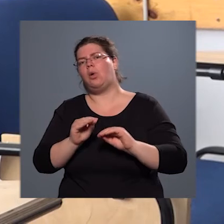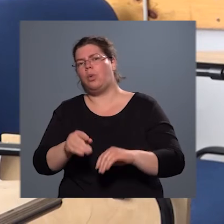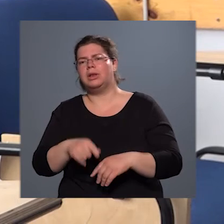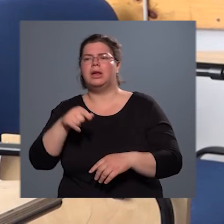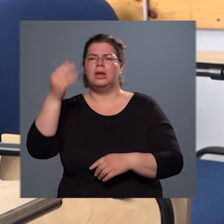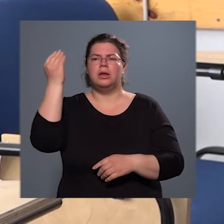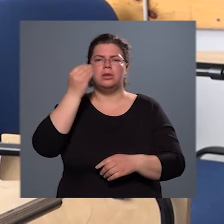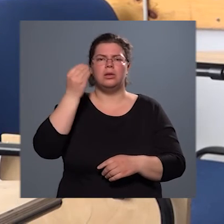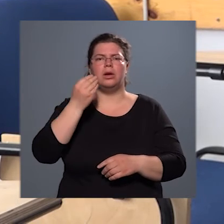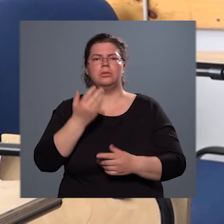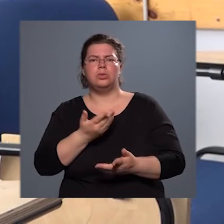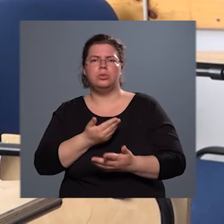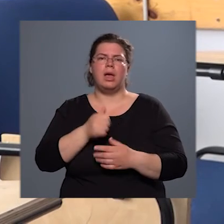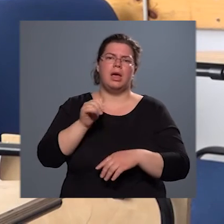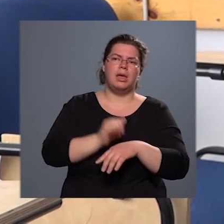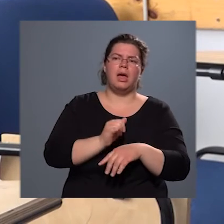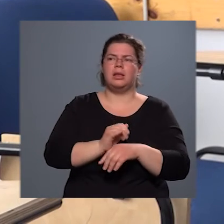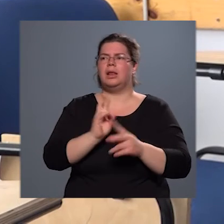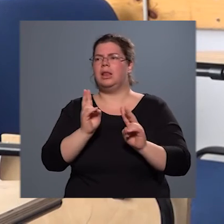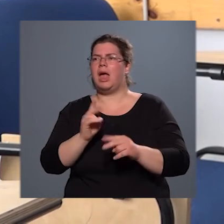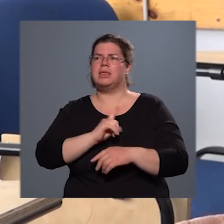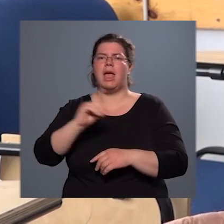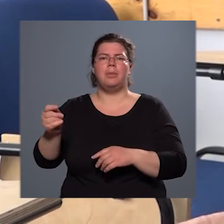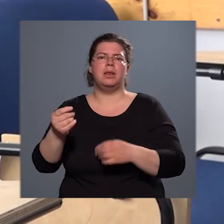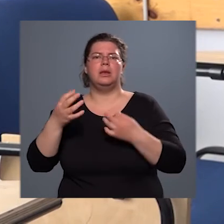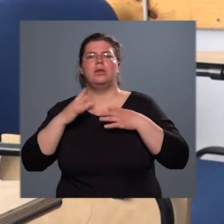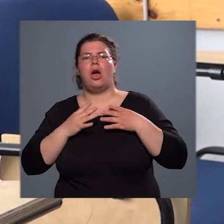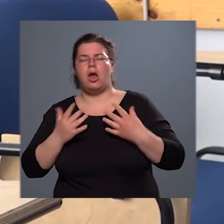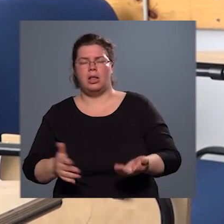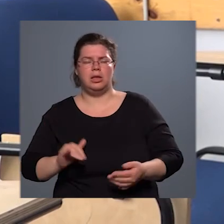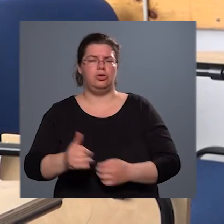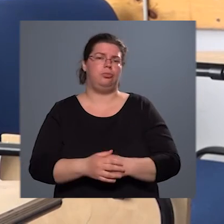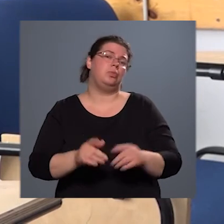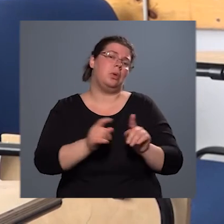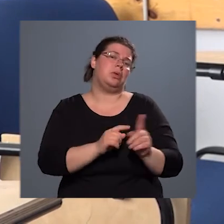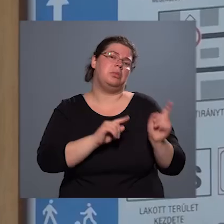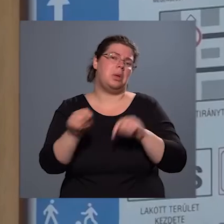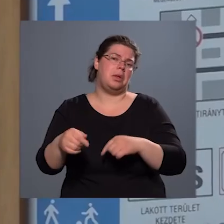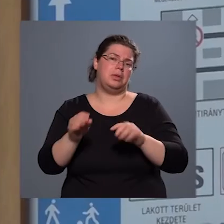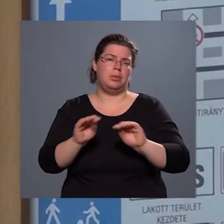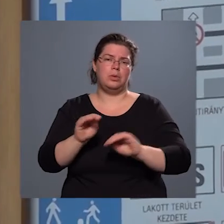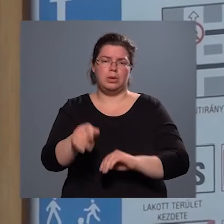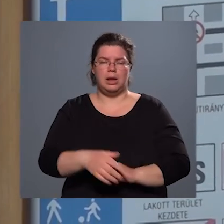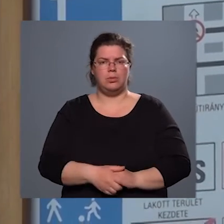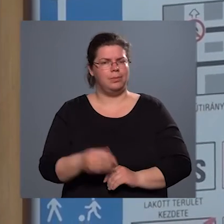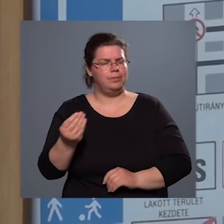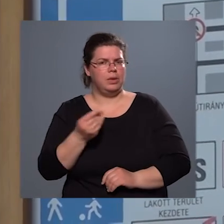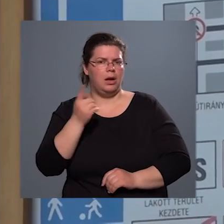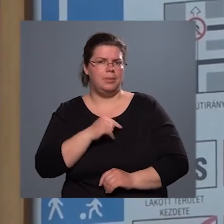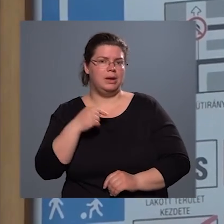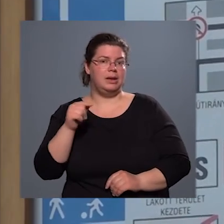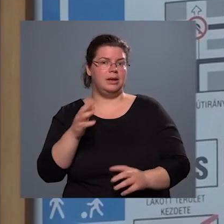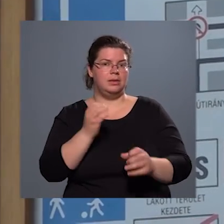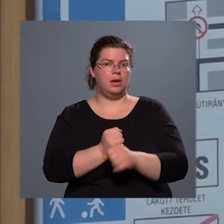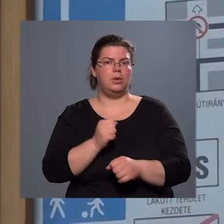tanuló azért egy hetet tud várni, el lehet menni nyaralni, úgyhogy így kerültem bele az oktatásba. És mi az, ami még itt tartotta